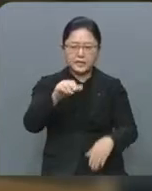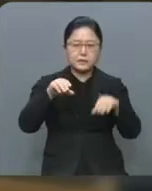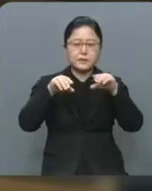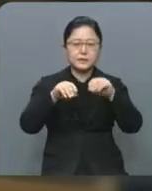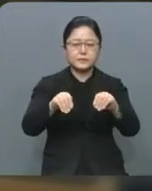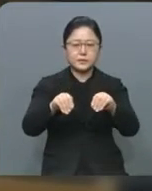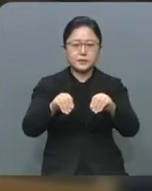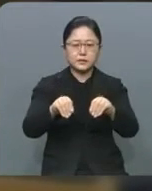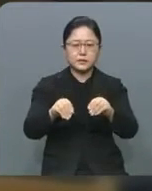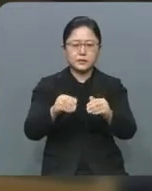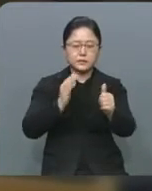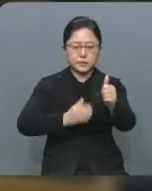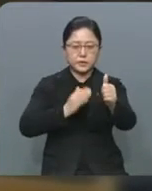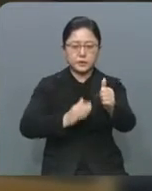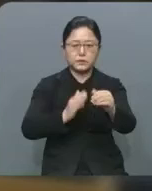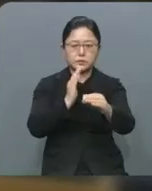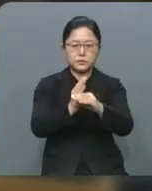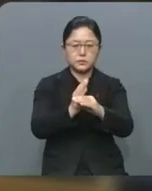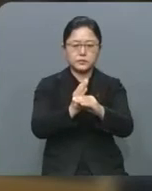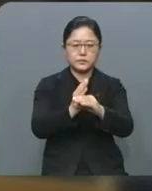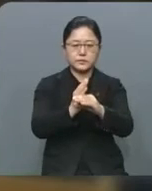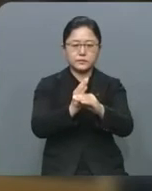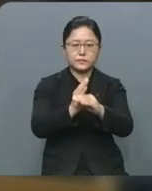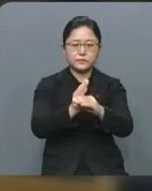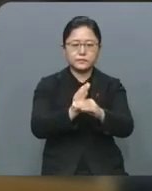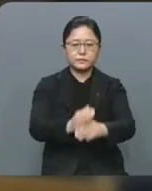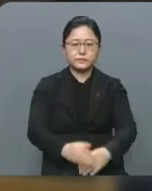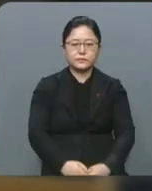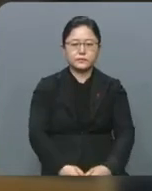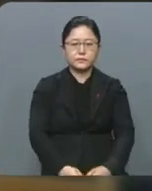금지해야 한다고 강조했습니다. KBS 뉴스 백미선입니다.